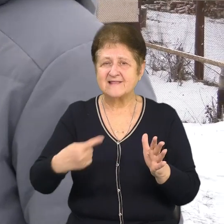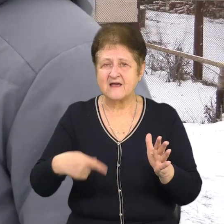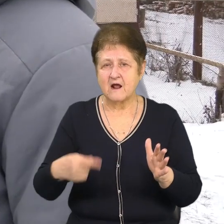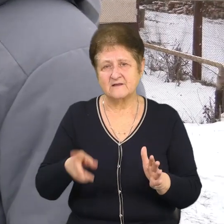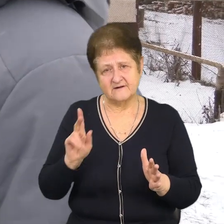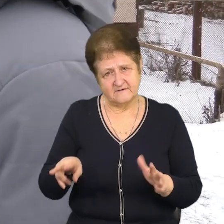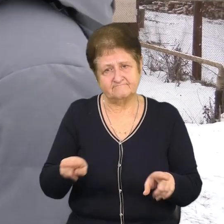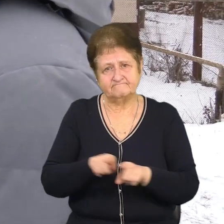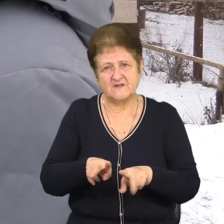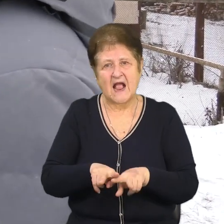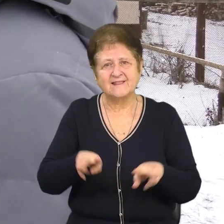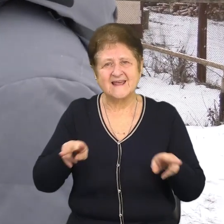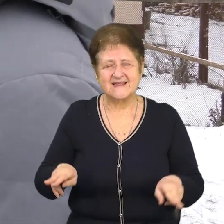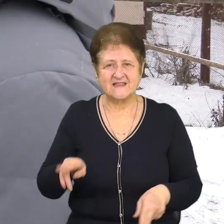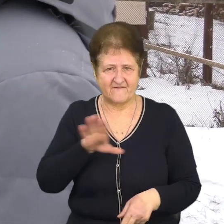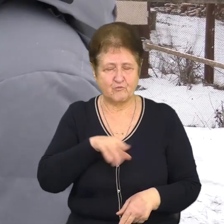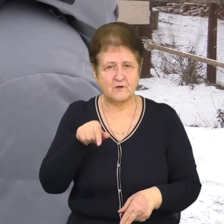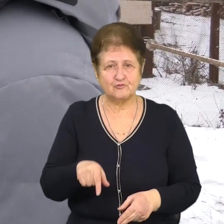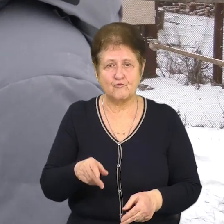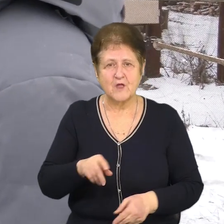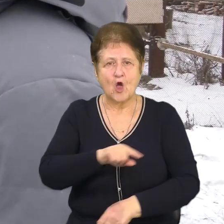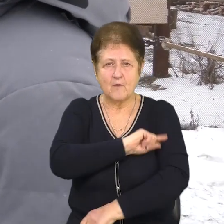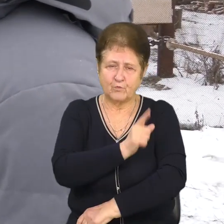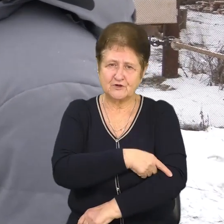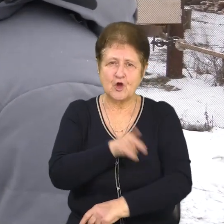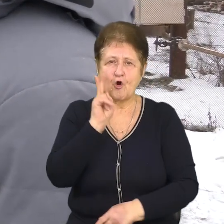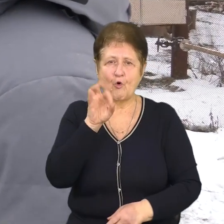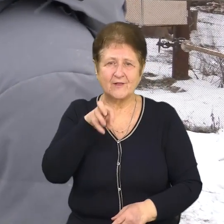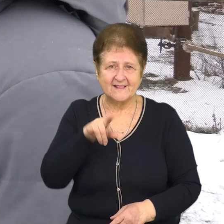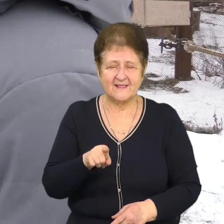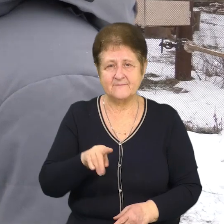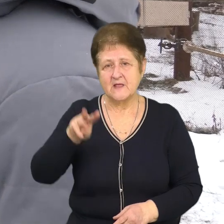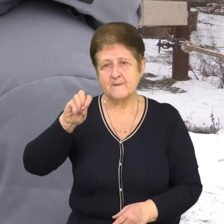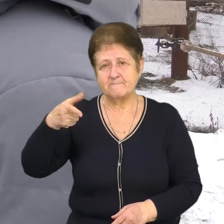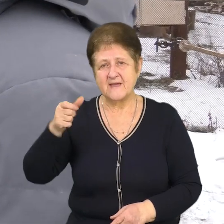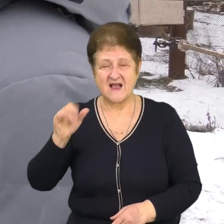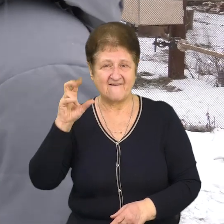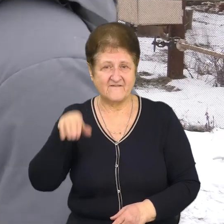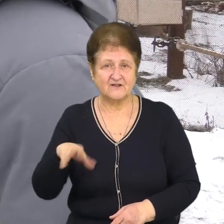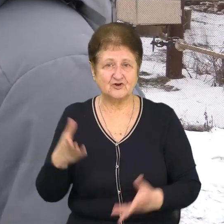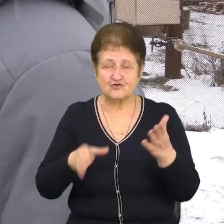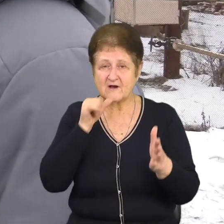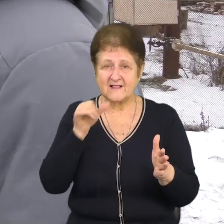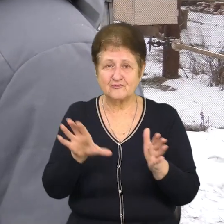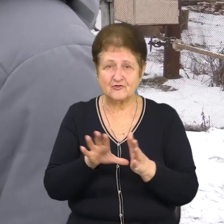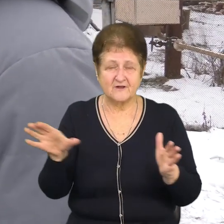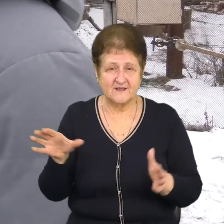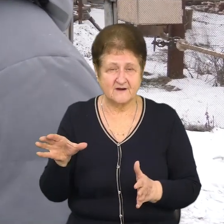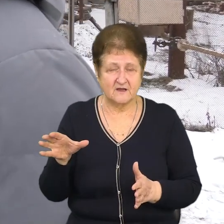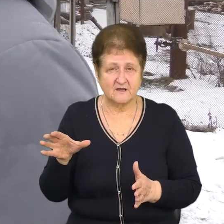була. Тому що котли потужні, мігават на дровах, якщо немає електроенергії, вони можуть